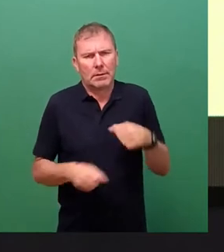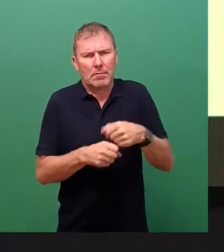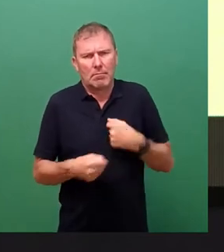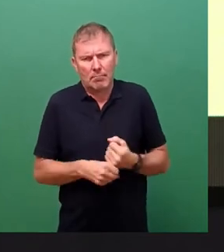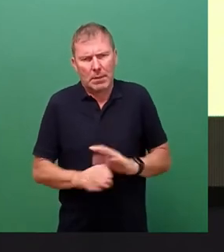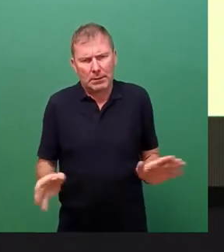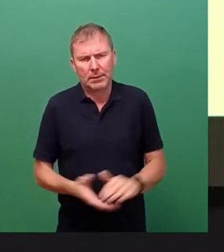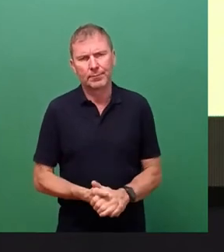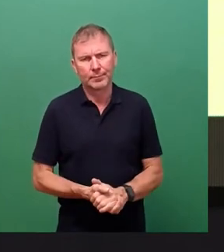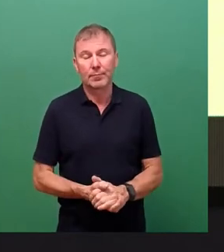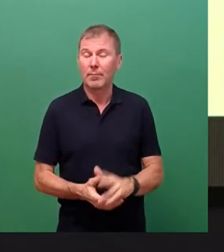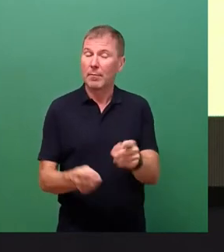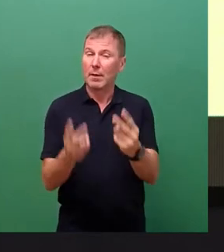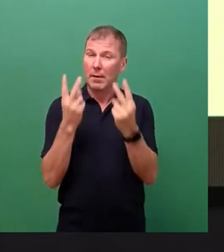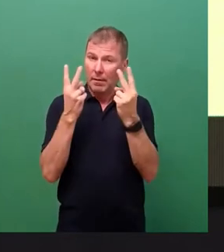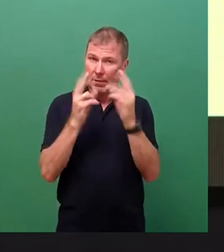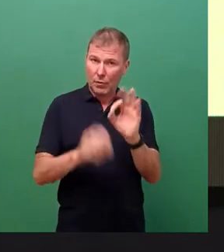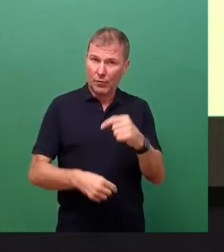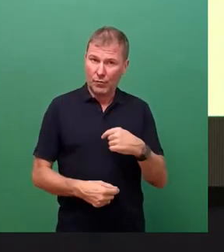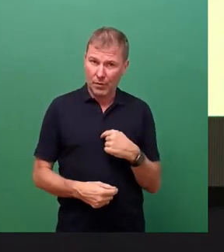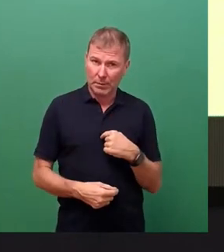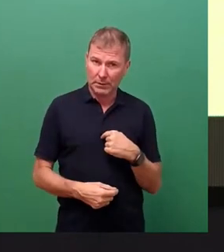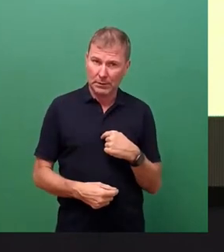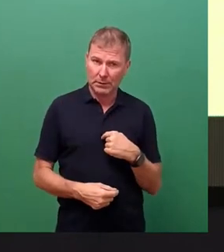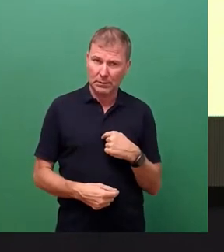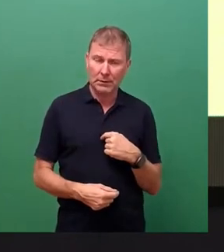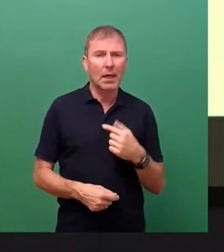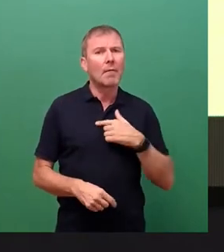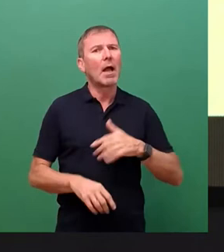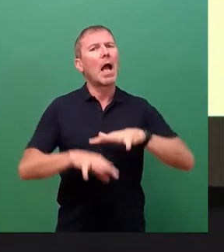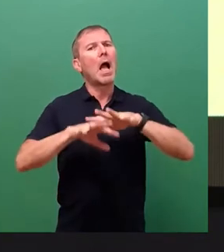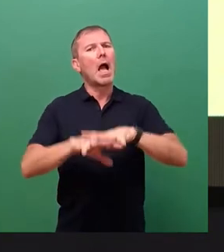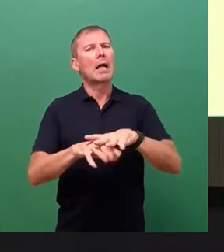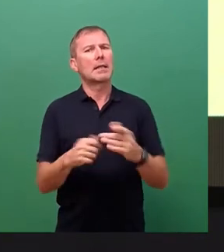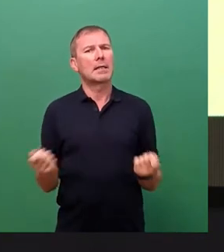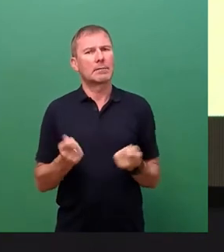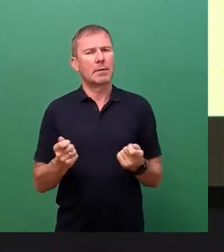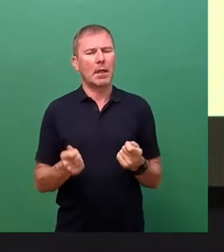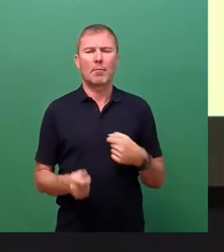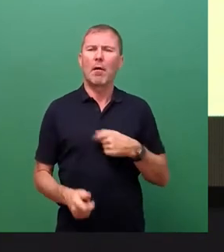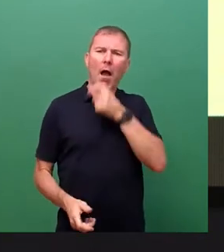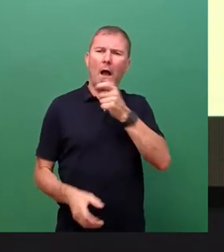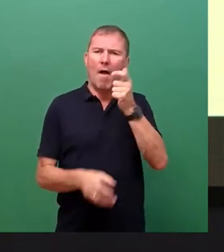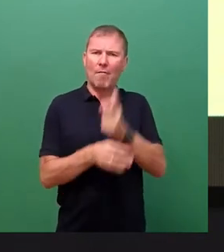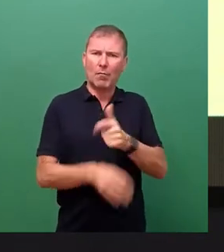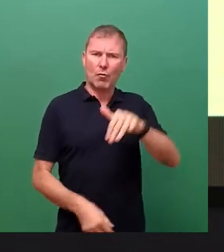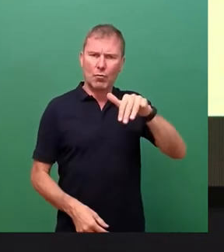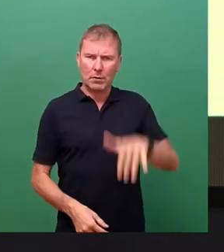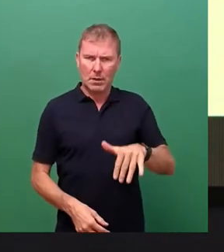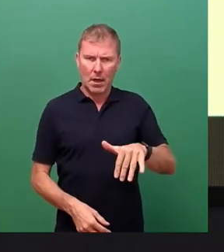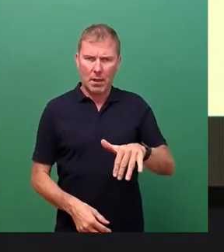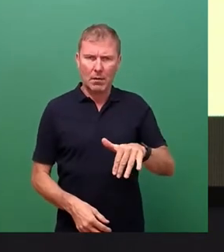Wichtig ist mir an dieser Stelle, wir als Netzbetreiber sehen unsere Verantwortung vor allem darin, die